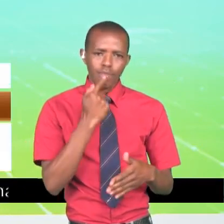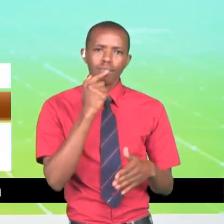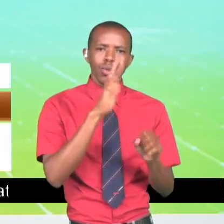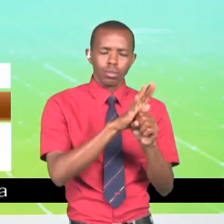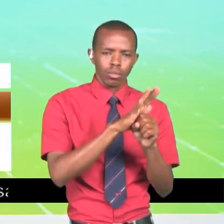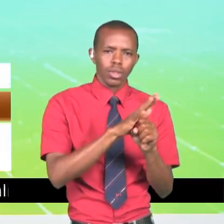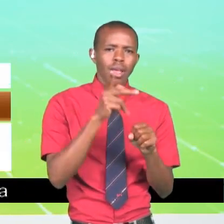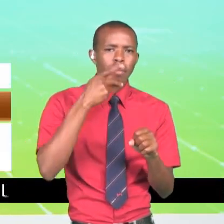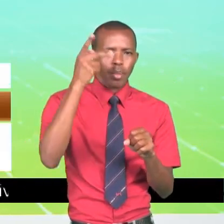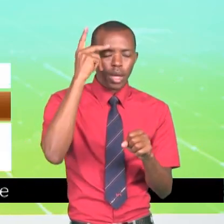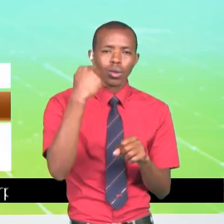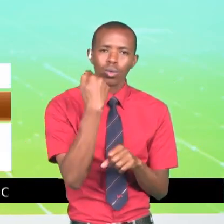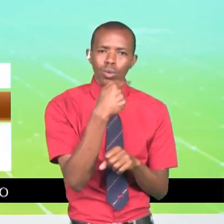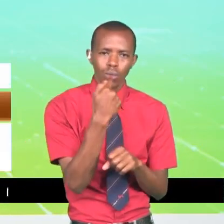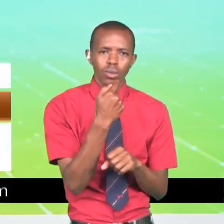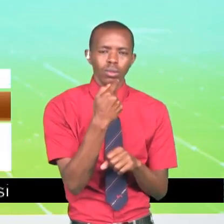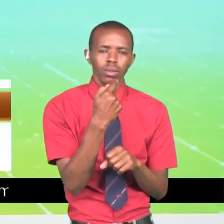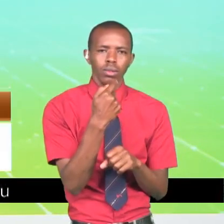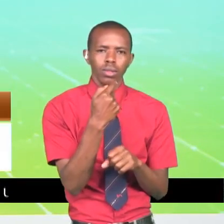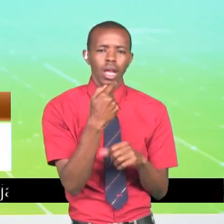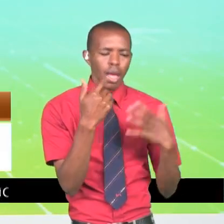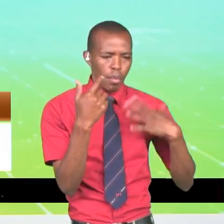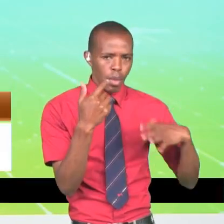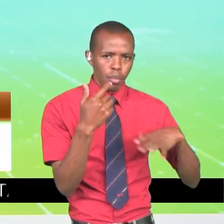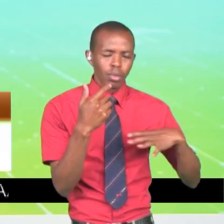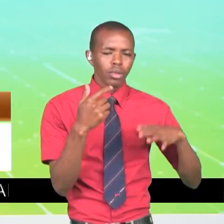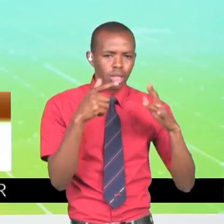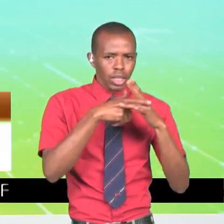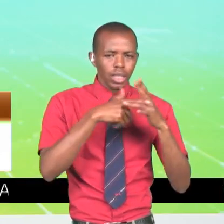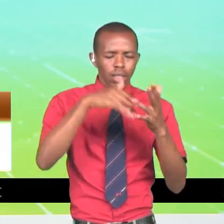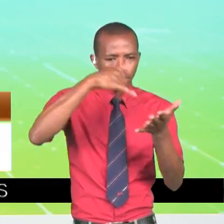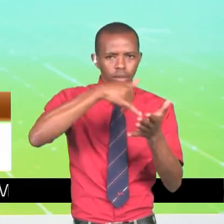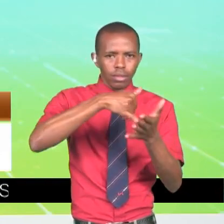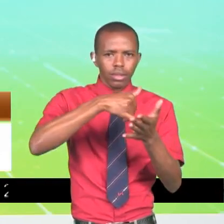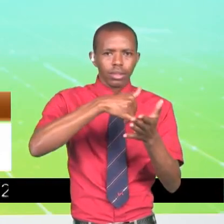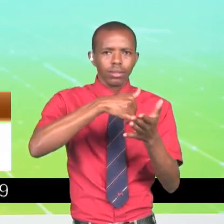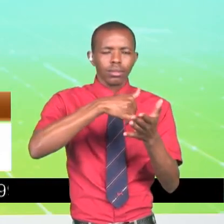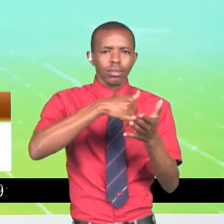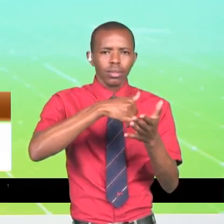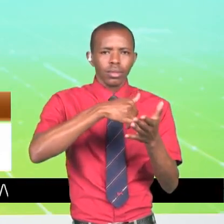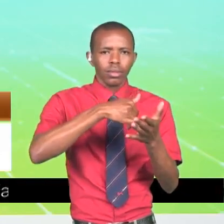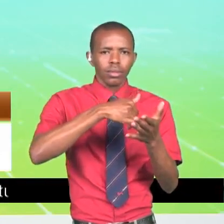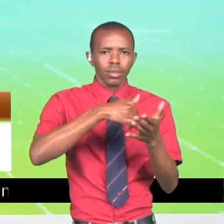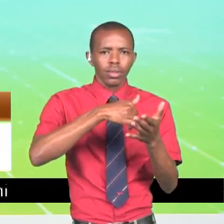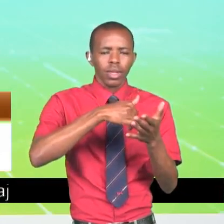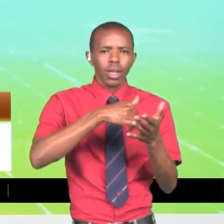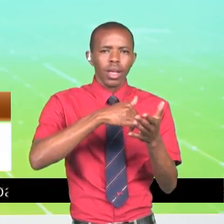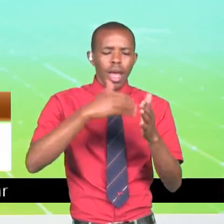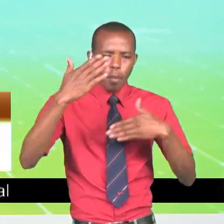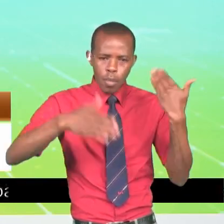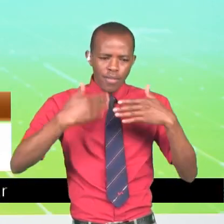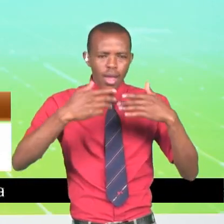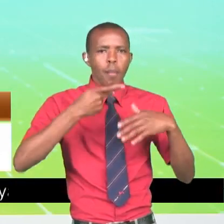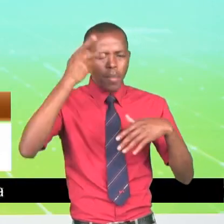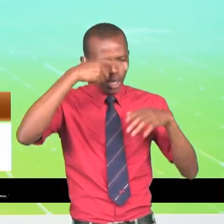wale wazazi ambayo sababu wale watu ambayo wameanza kunjiushisha na hile mitindo ni wazazi